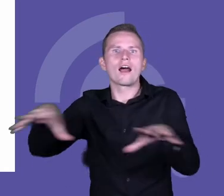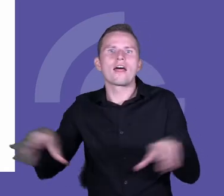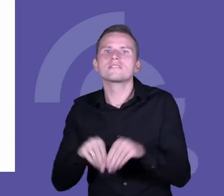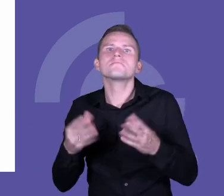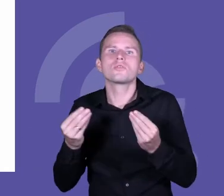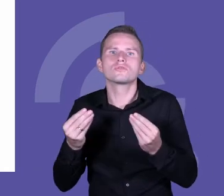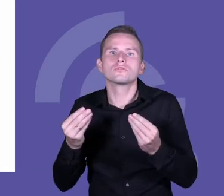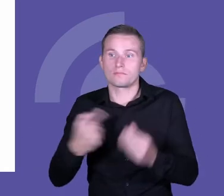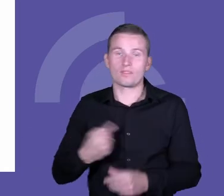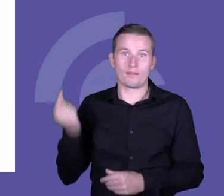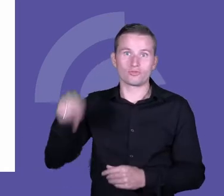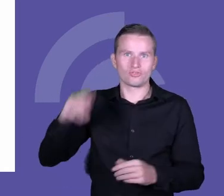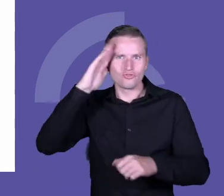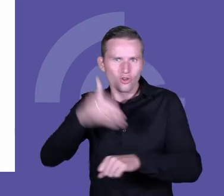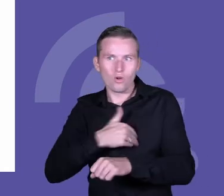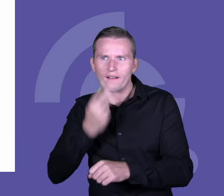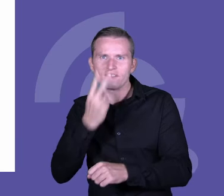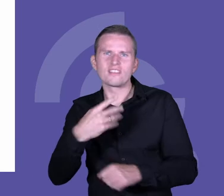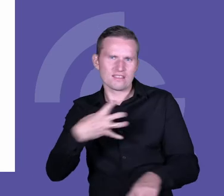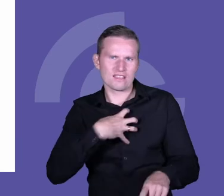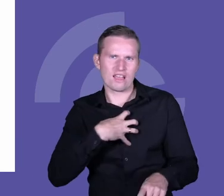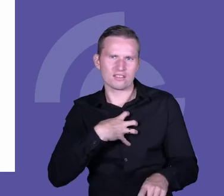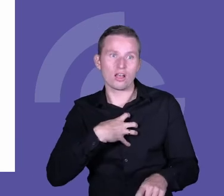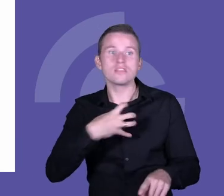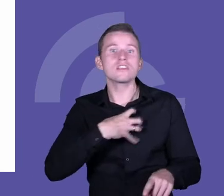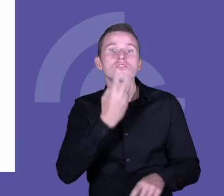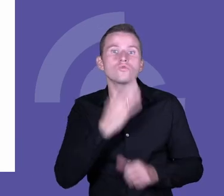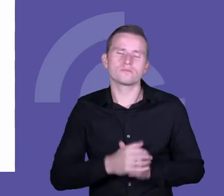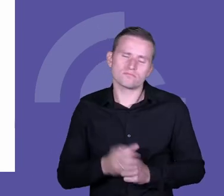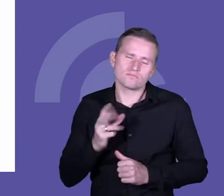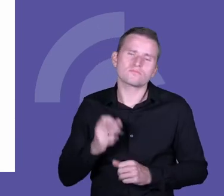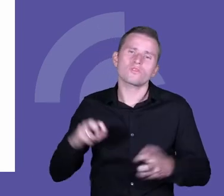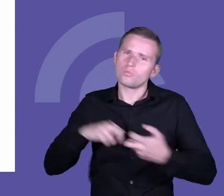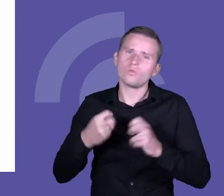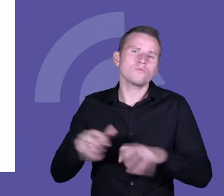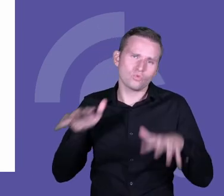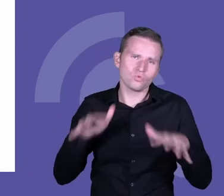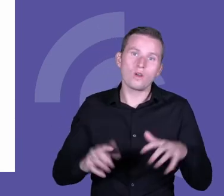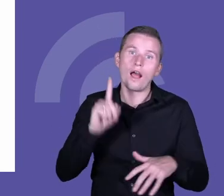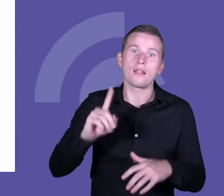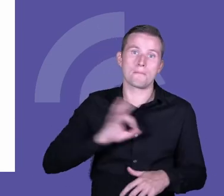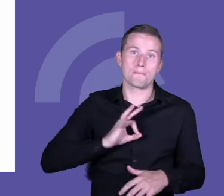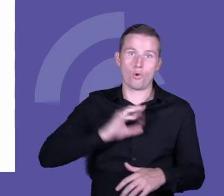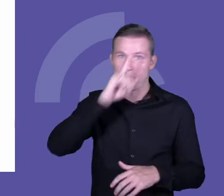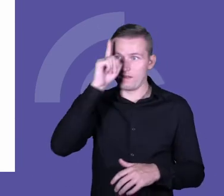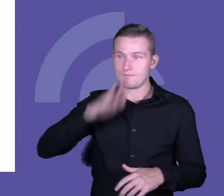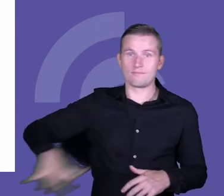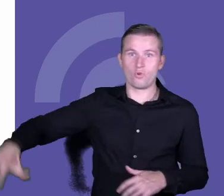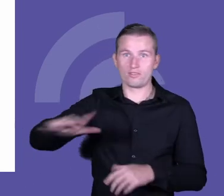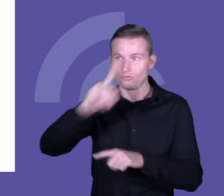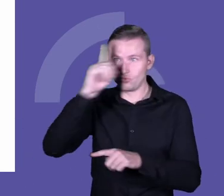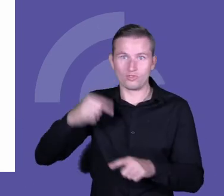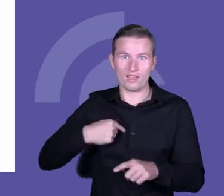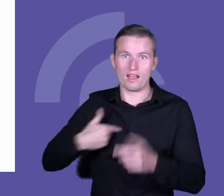dyrektora, który mówi, tak, problemów jest bardzo dużo, ale jest moja społeczność, z którą mogę pracować.